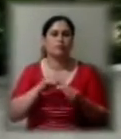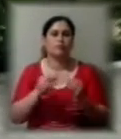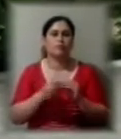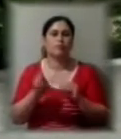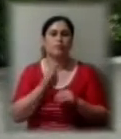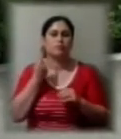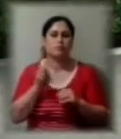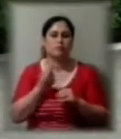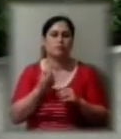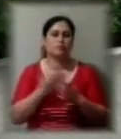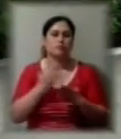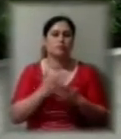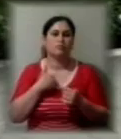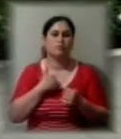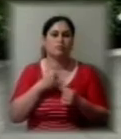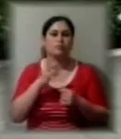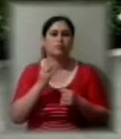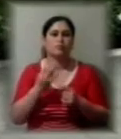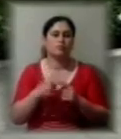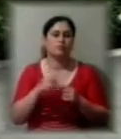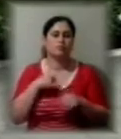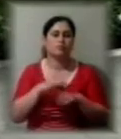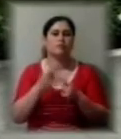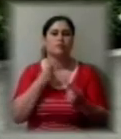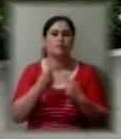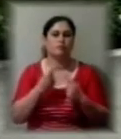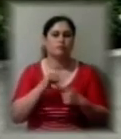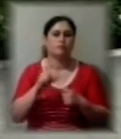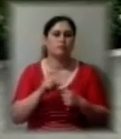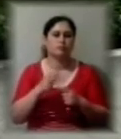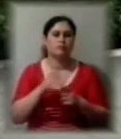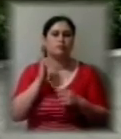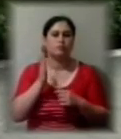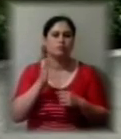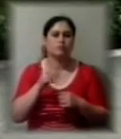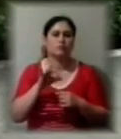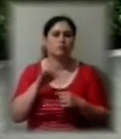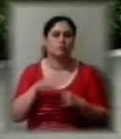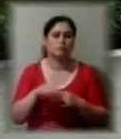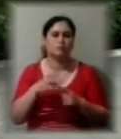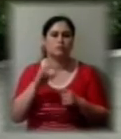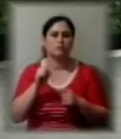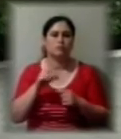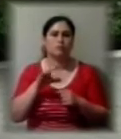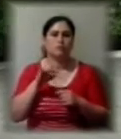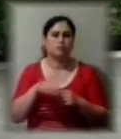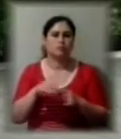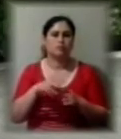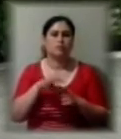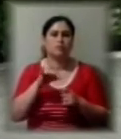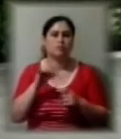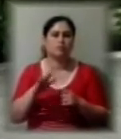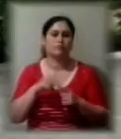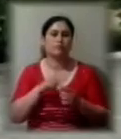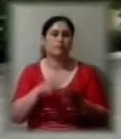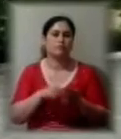Є в мене надія, я веду переговори із майбутніми кандидатами на пости мерів, міст і так далі. Восени